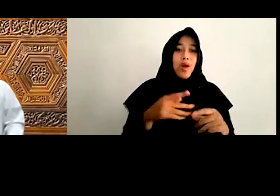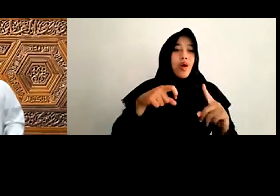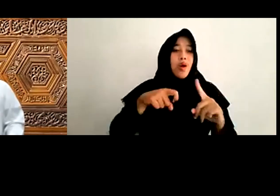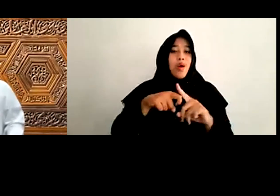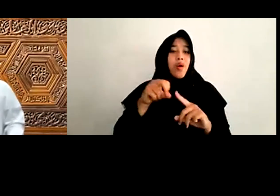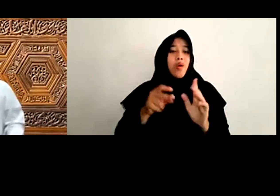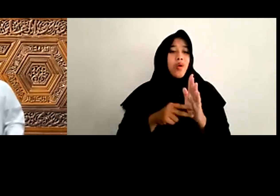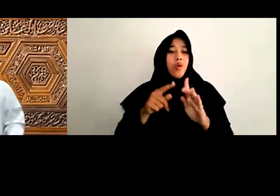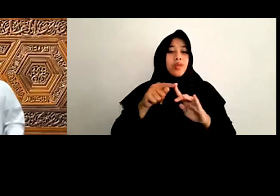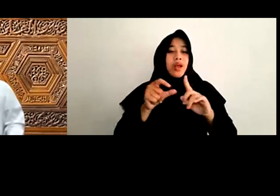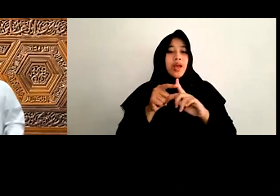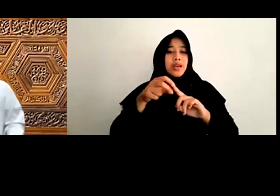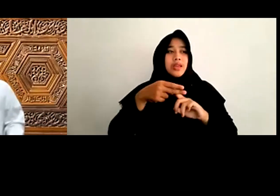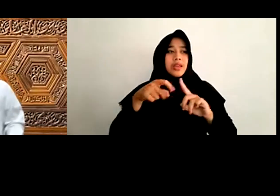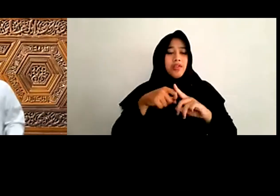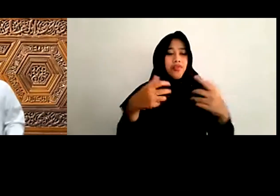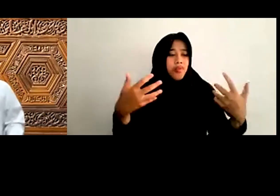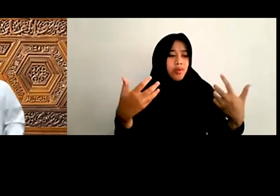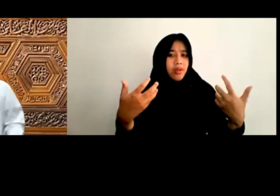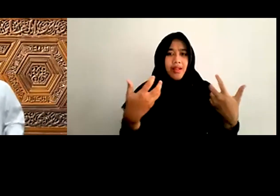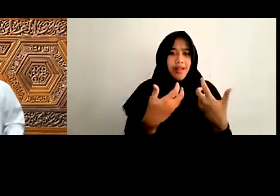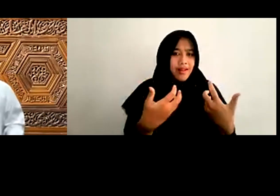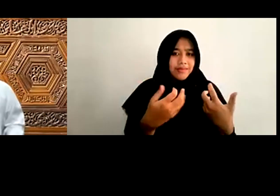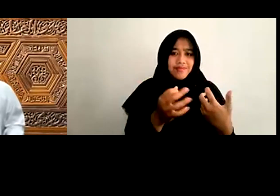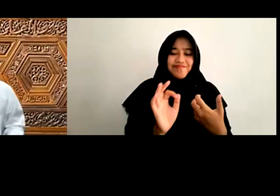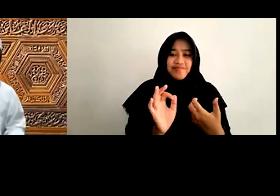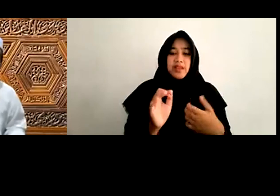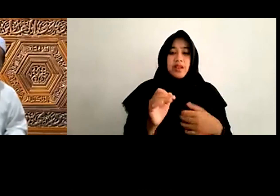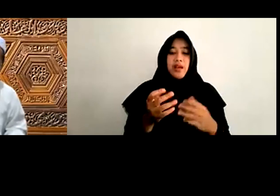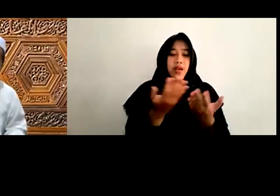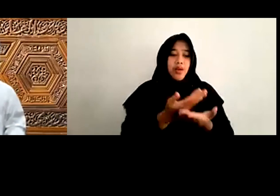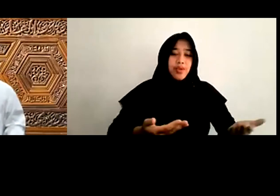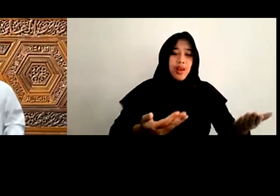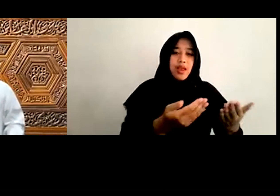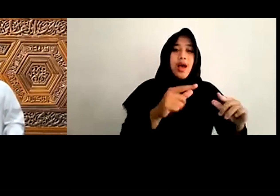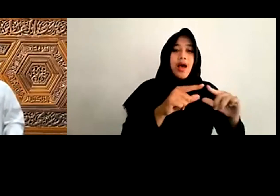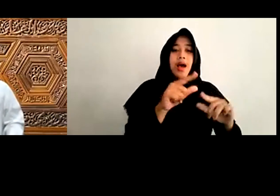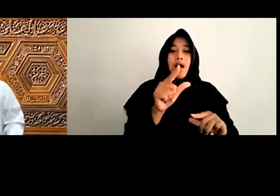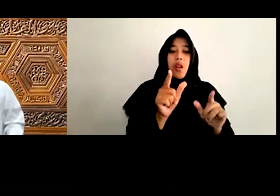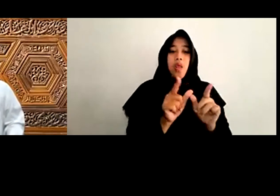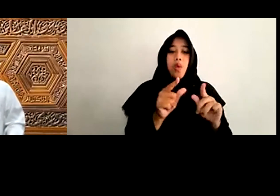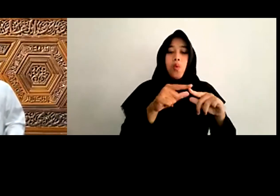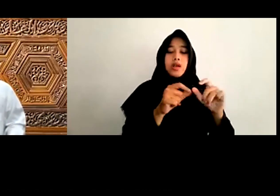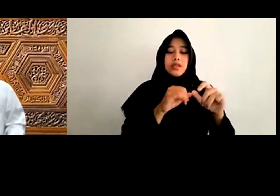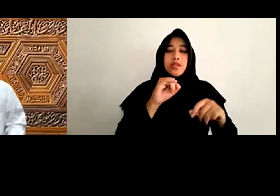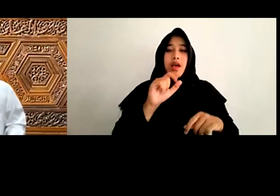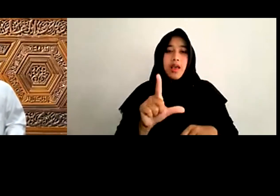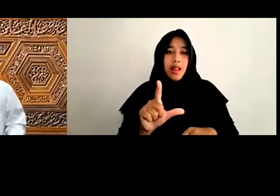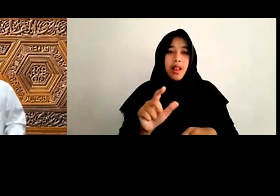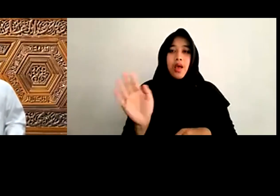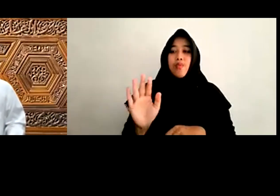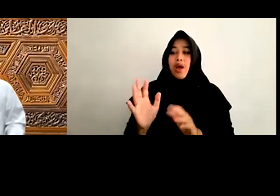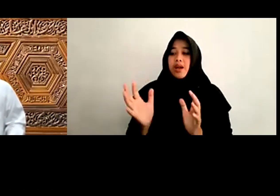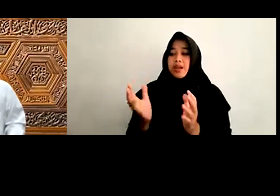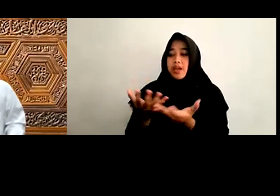Antara kedua Sistem hukum itu Terjadi dalam Wilayah Al-Wasail Bukan dalam Wilayah Al-Makawasid